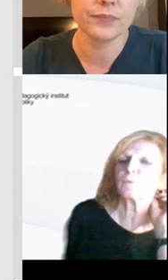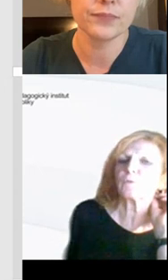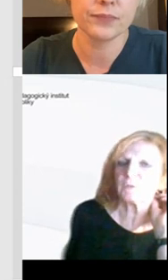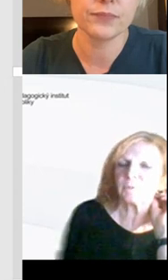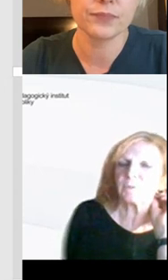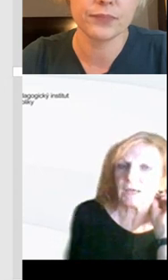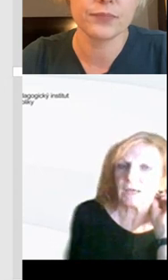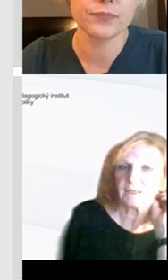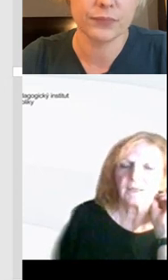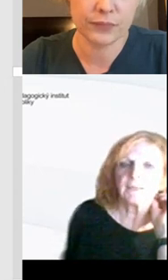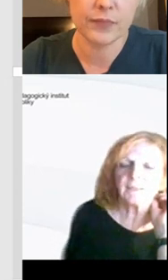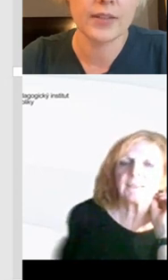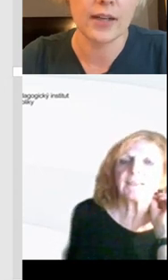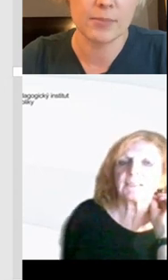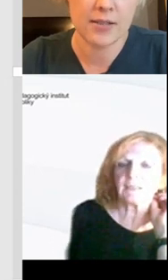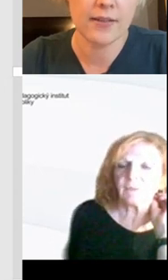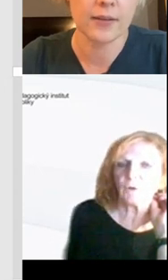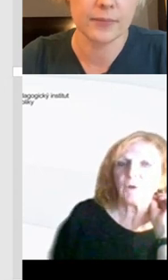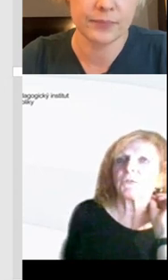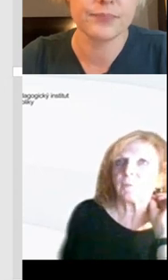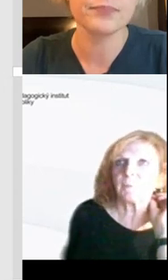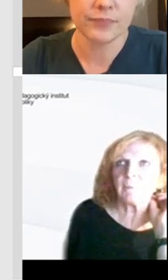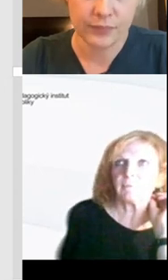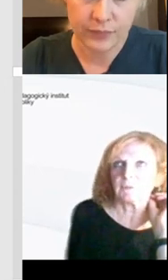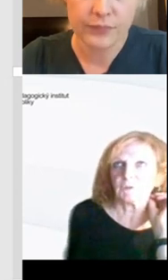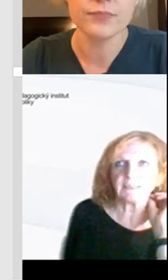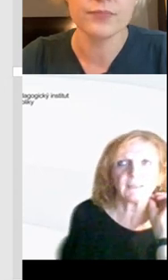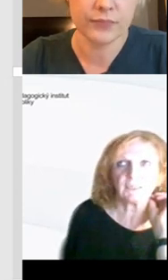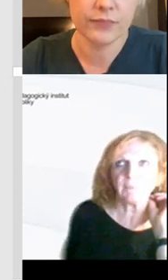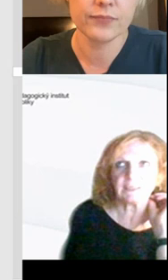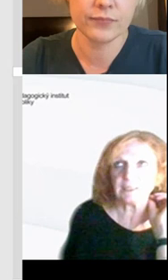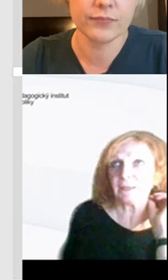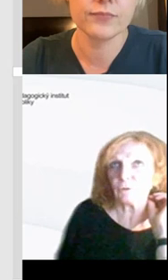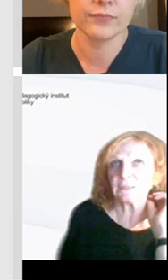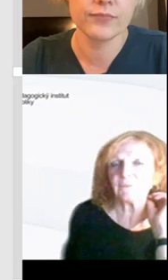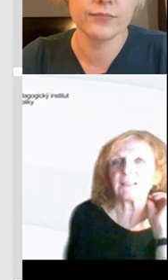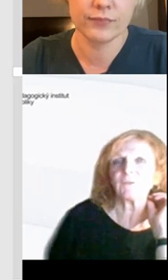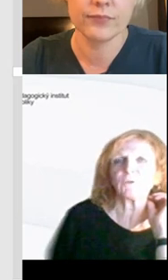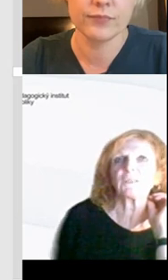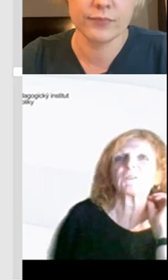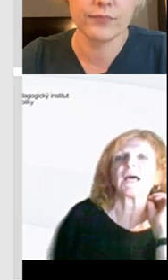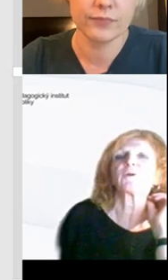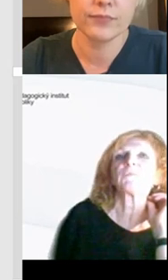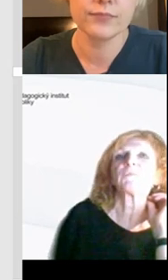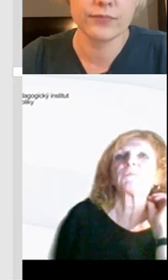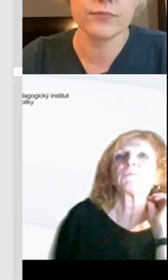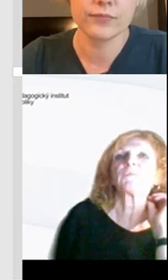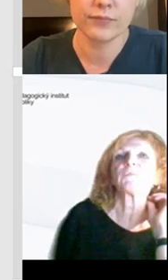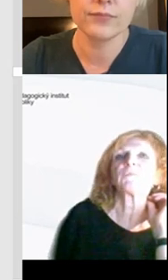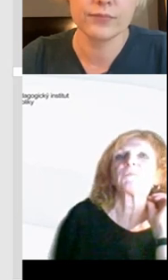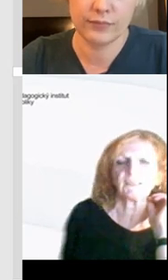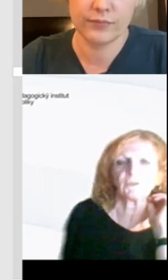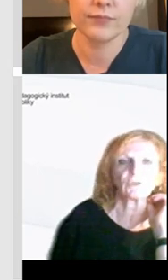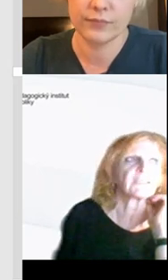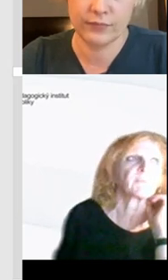společnou spolu s běžnými žáky. Není nikde nastaveno, že my žáci, kteří mají třeba i kognitivní zdravýhodnění, dosáhnou jiných